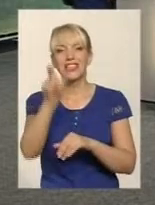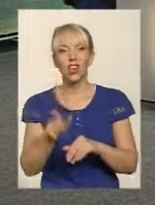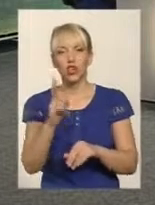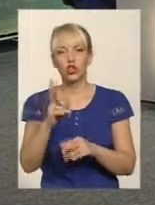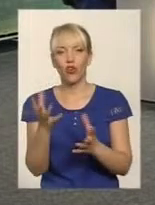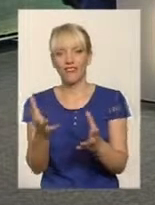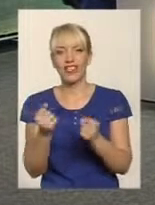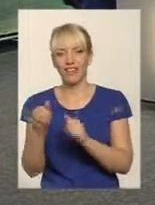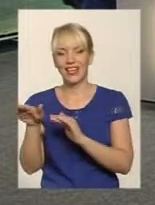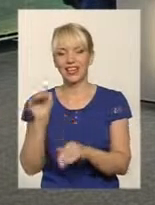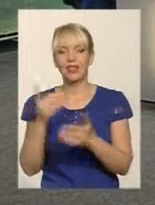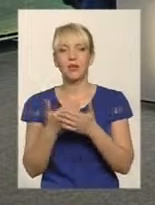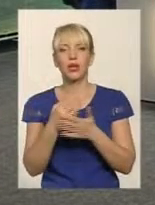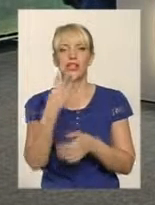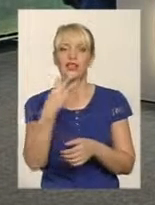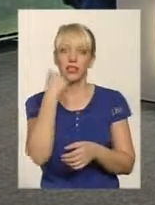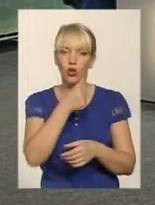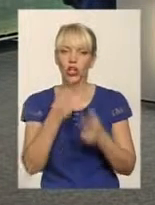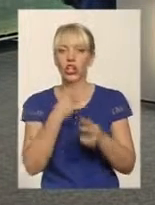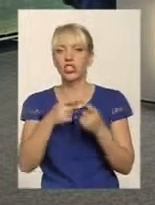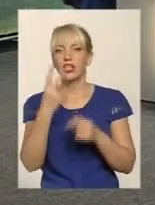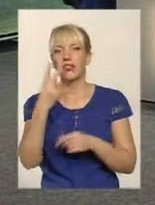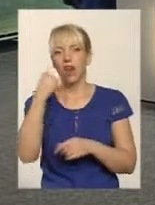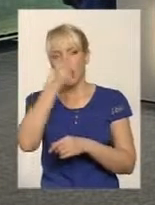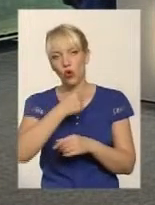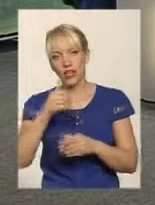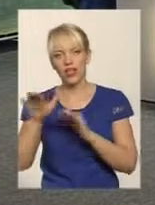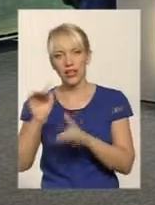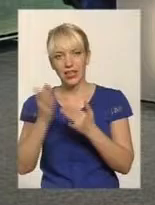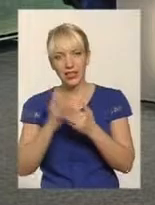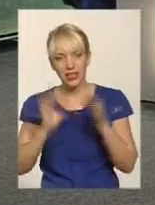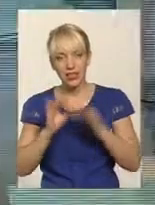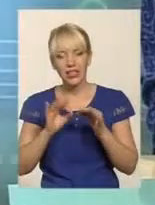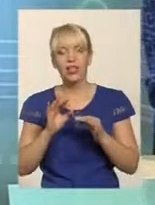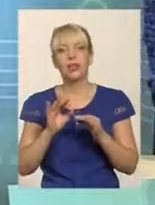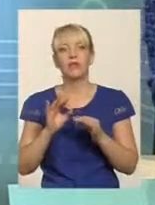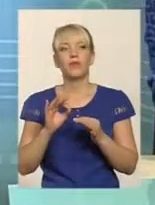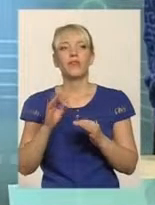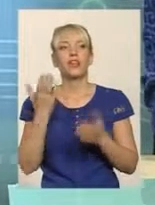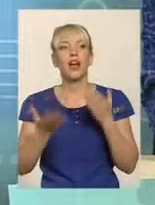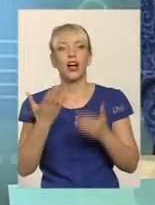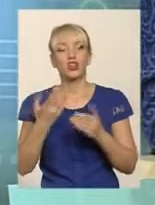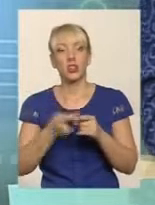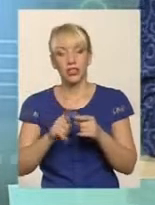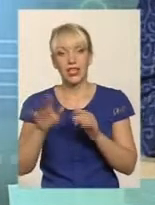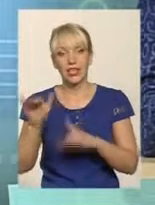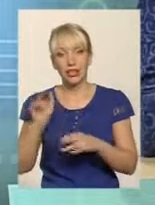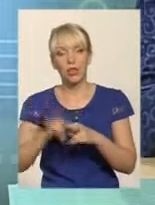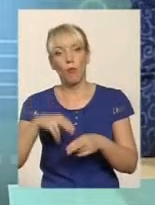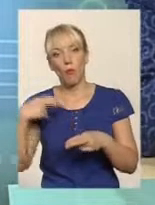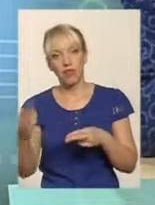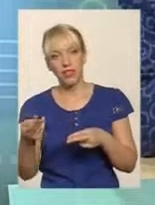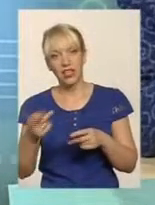кредит, скажімо, на три роки чи на два роки, якщо він поверне його швидше,